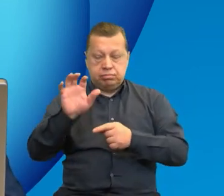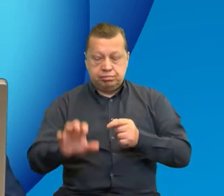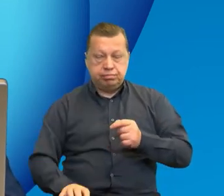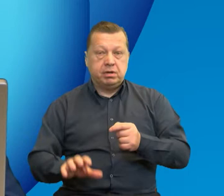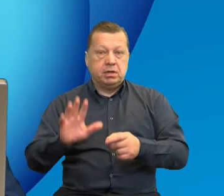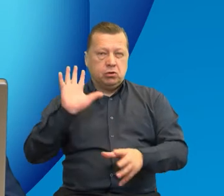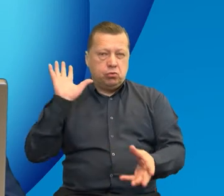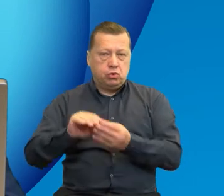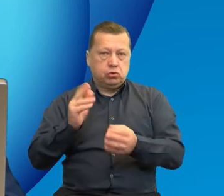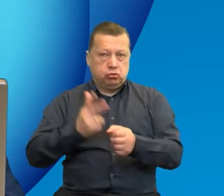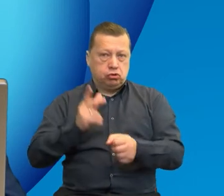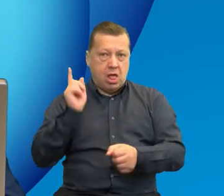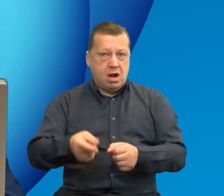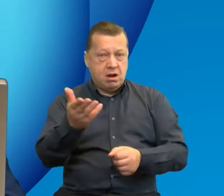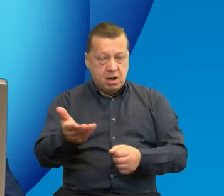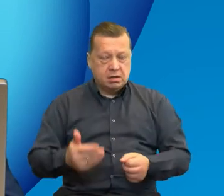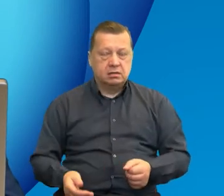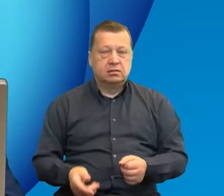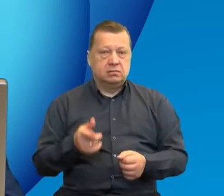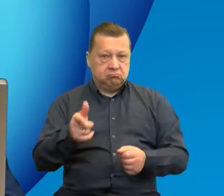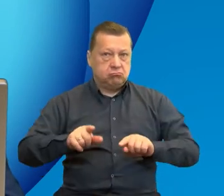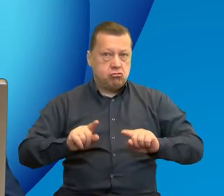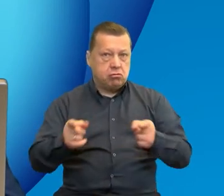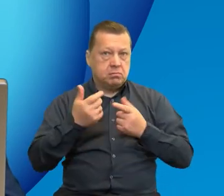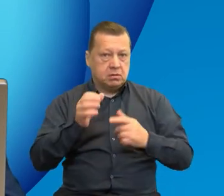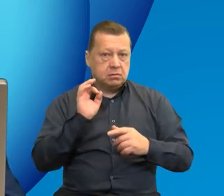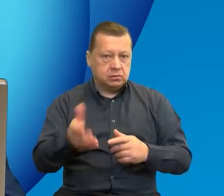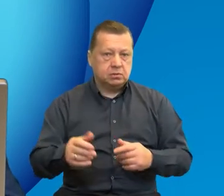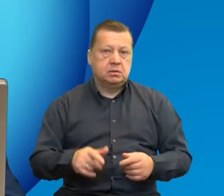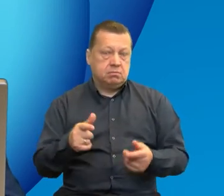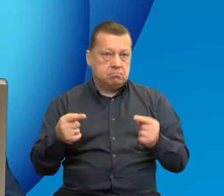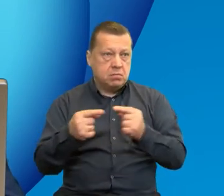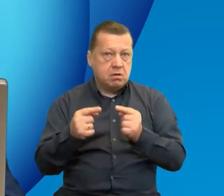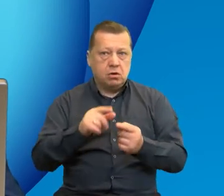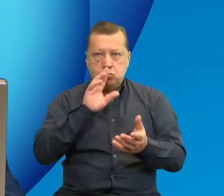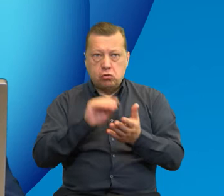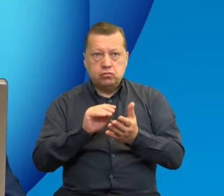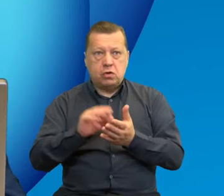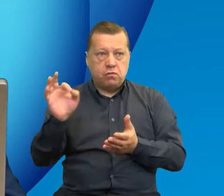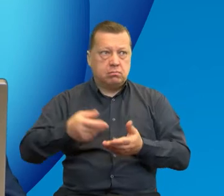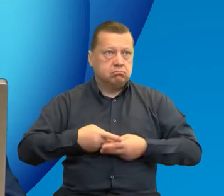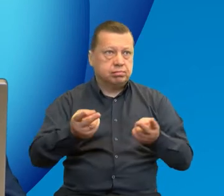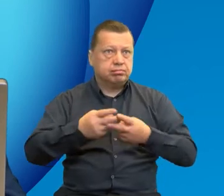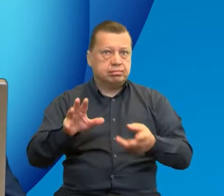30 lat, funkcjonujecie, więc kto jak nie taka organizacja może właśnie służyć swoimi doświadczeniami.